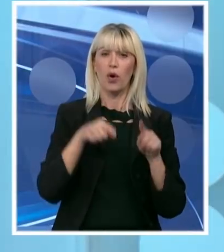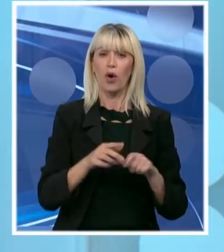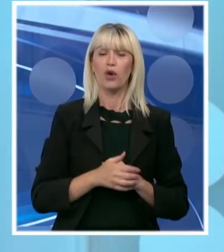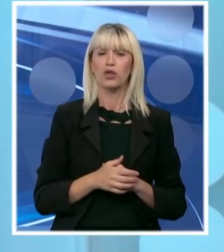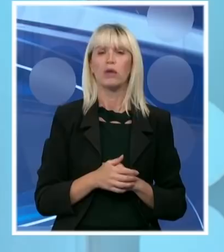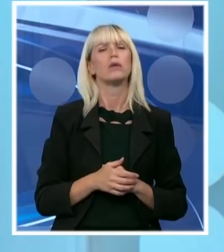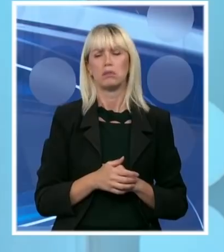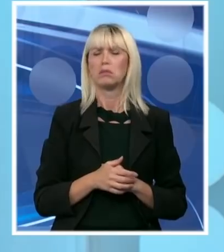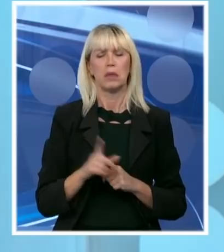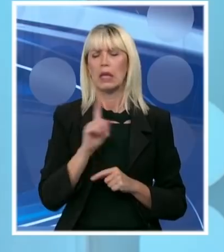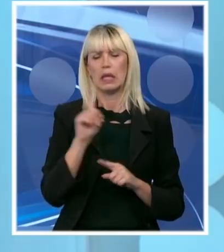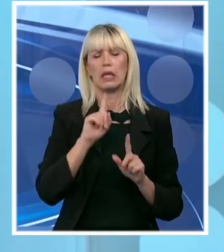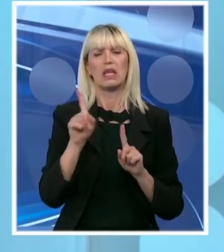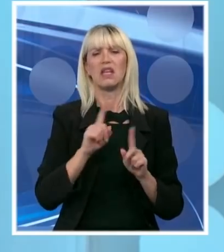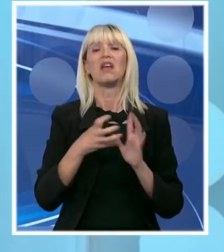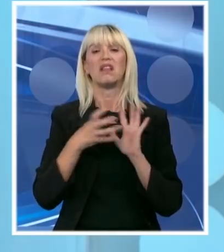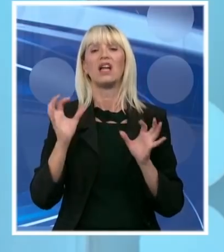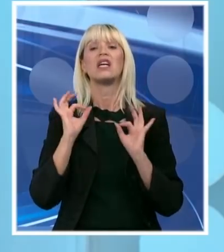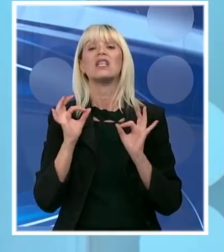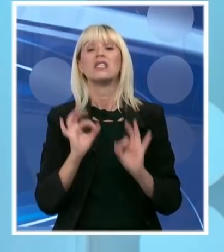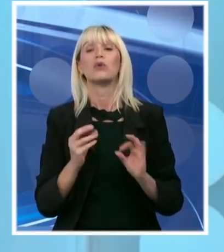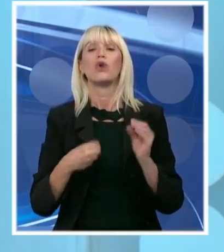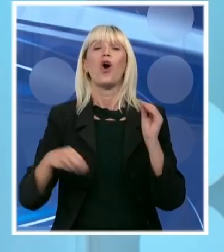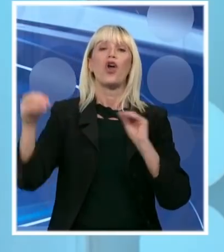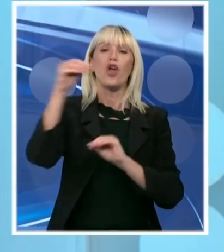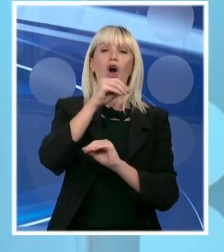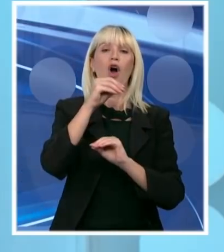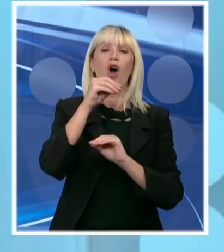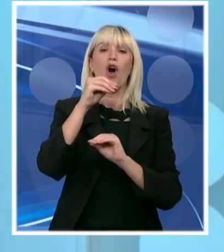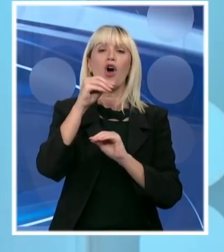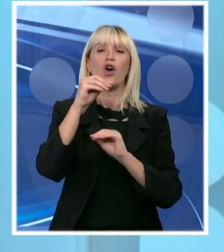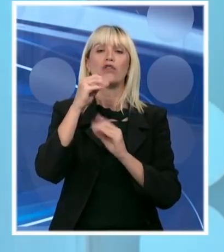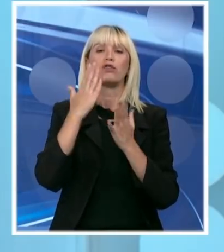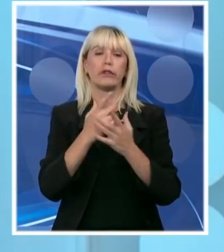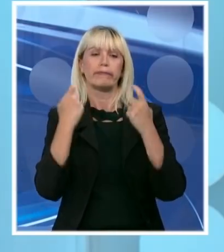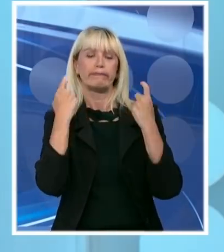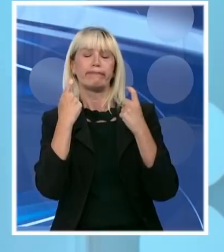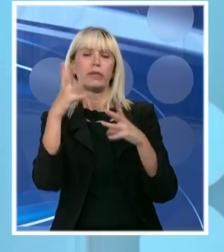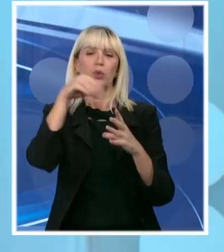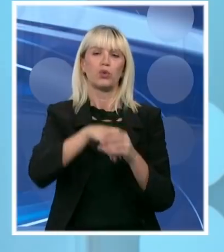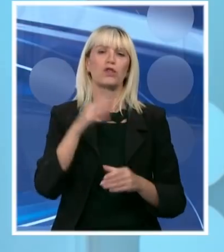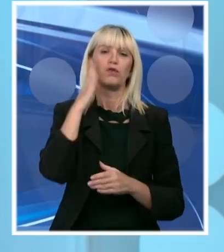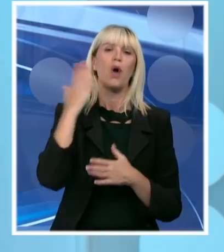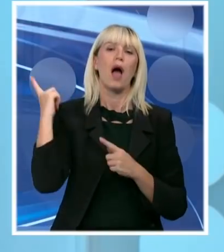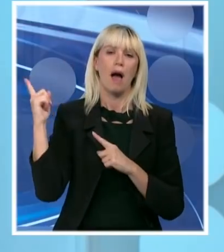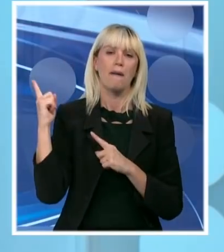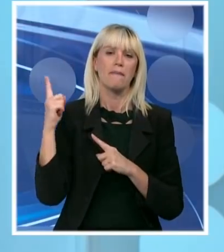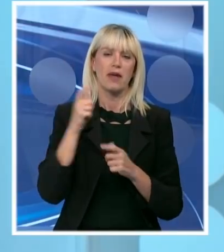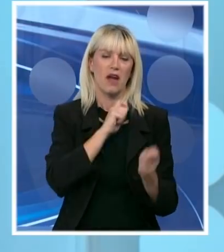još snažniji nalet amerikanaca po tom pitanju, ali i to što su u jednom trenutku amerikanci rekli da